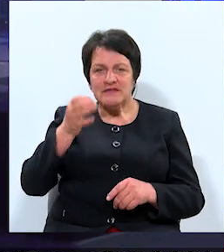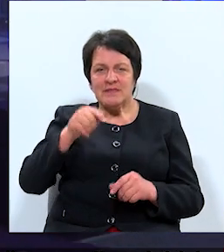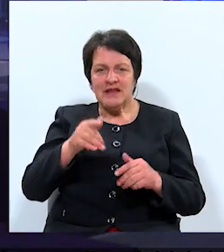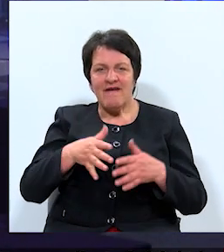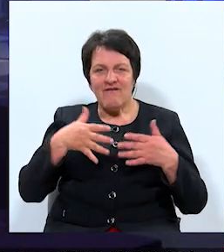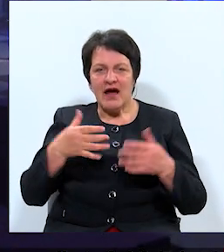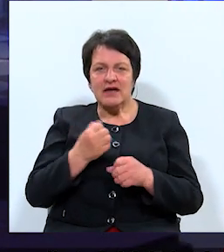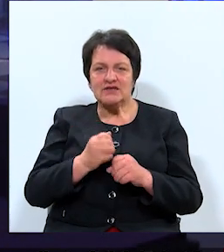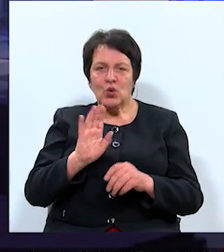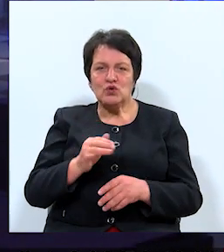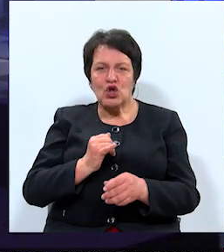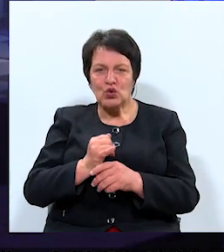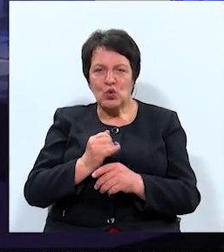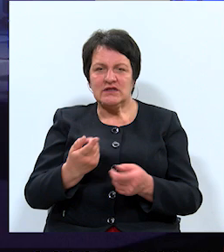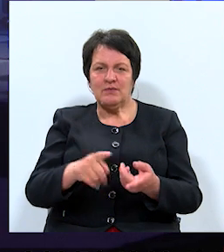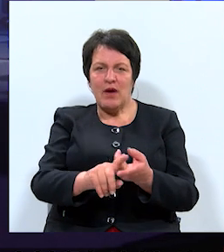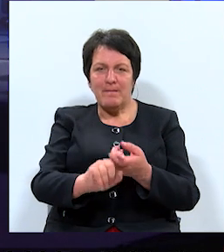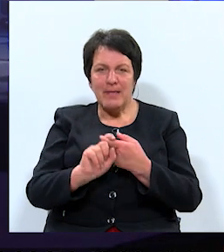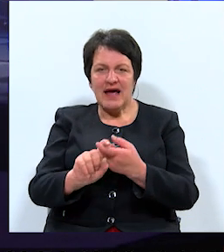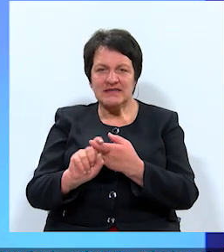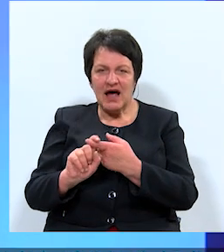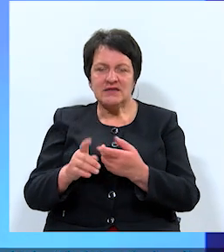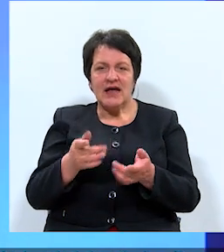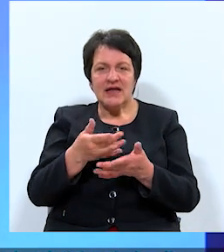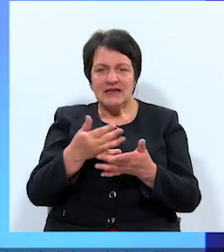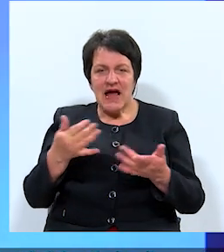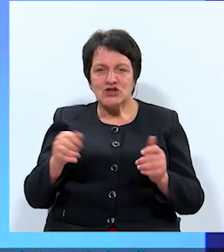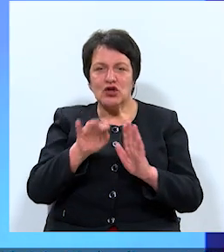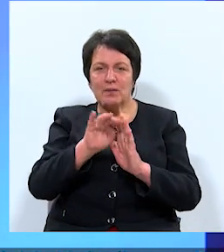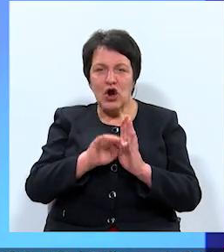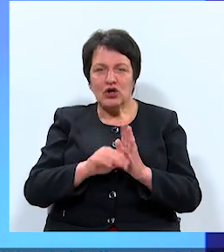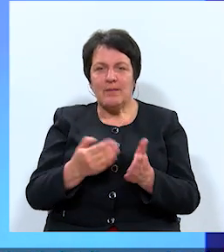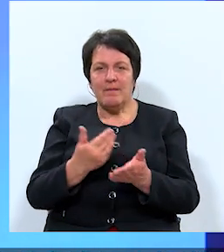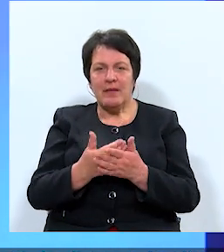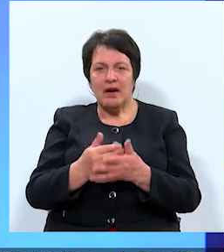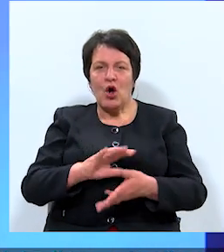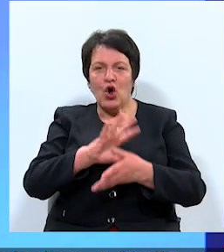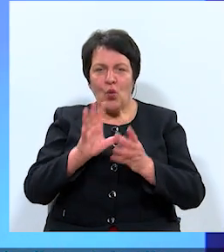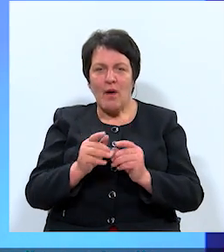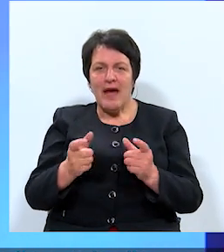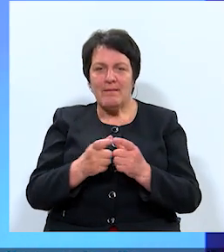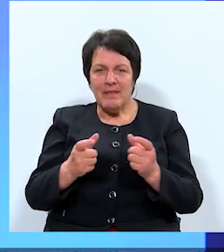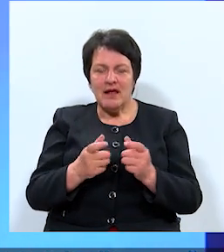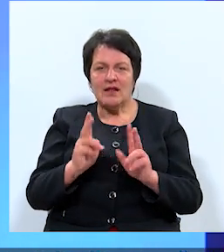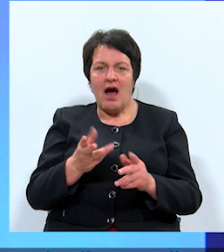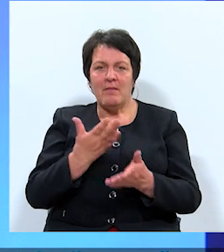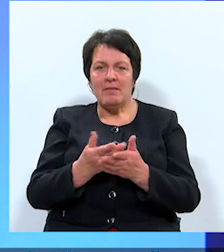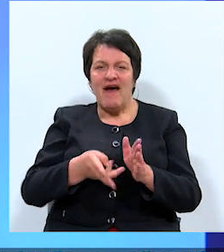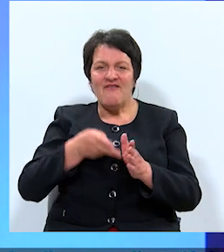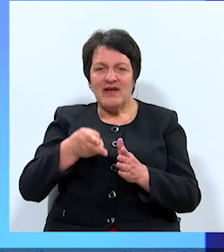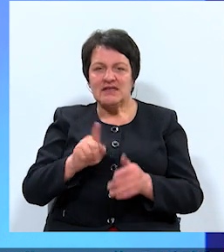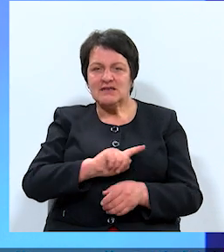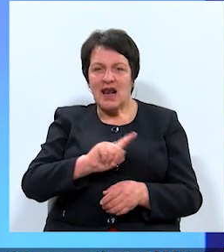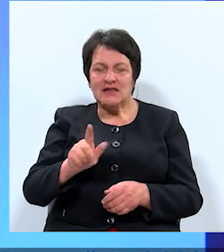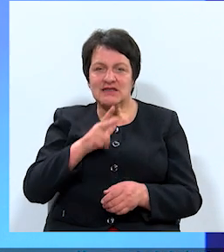jāstrādā uz turismu, uz piesaisti dažādu programmu, piemēram, kopēji biļeti, ka, piemēram, Vilsienas aiziet